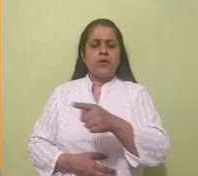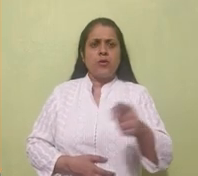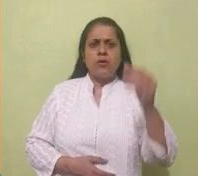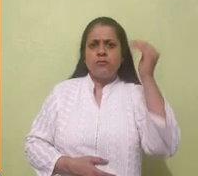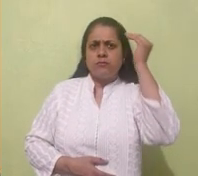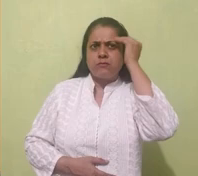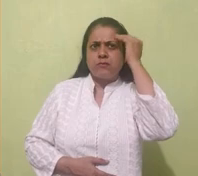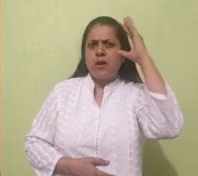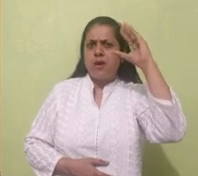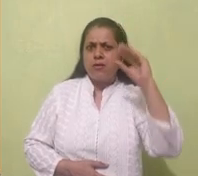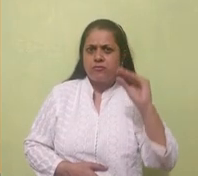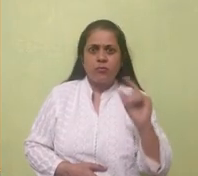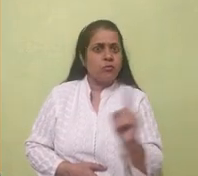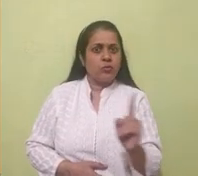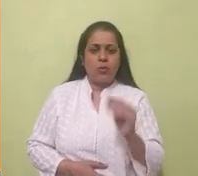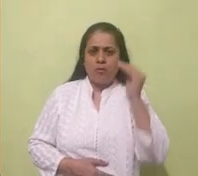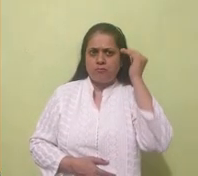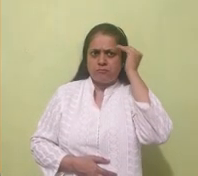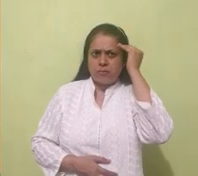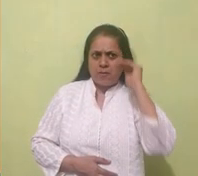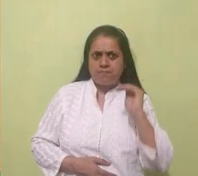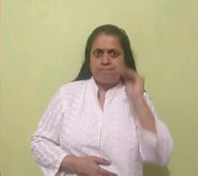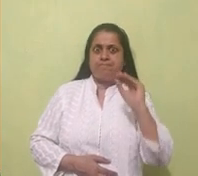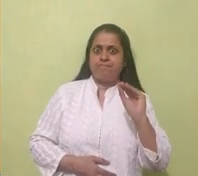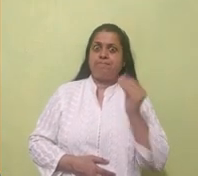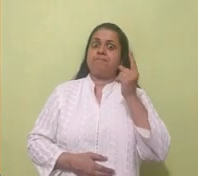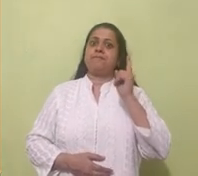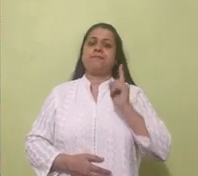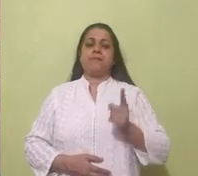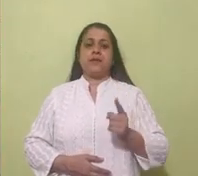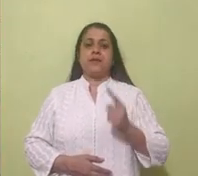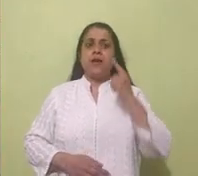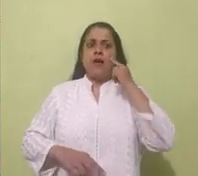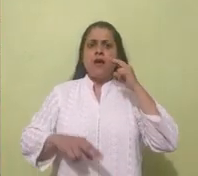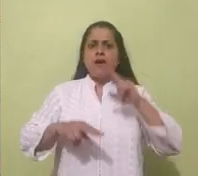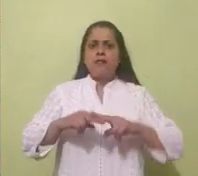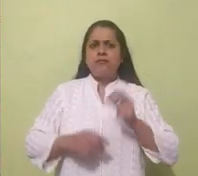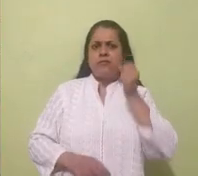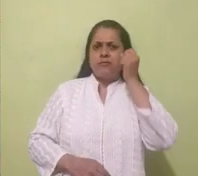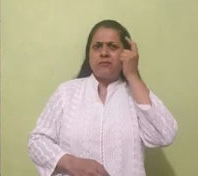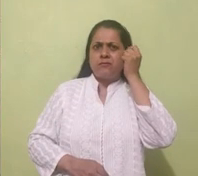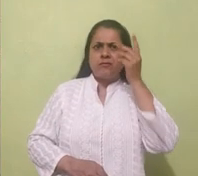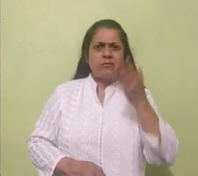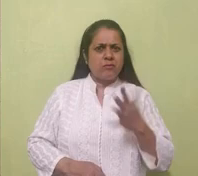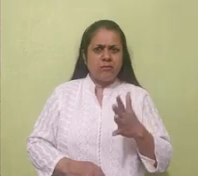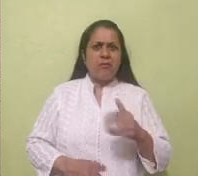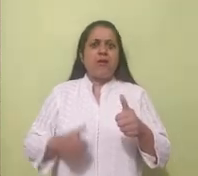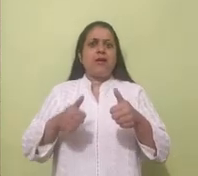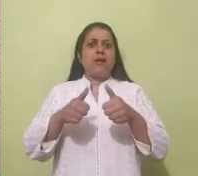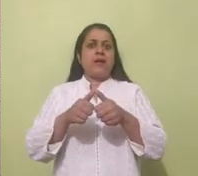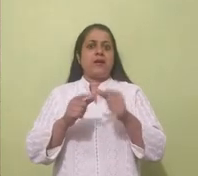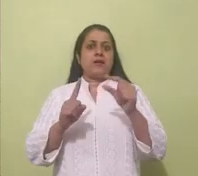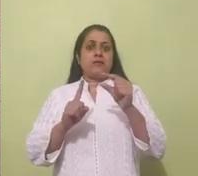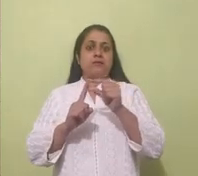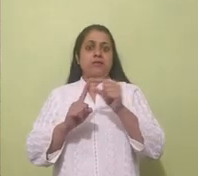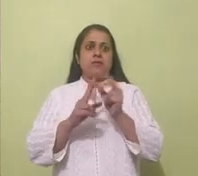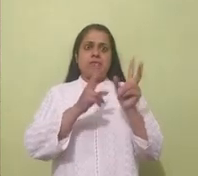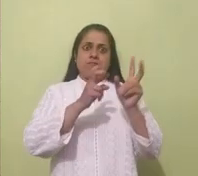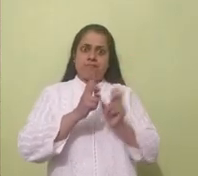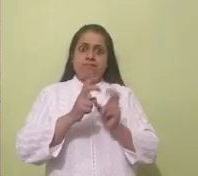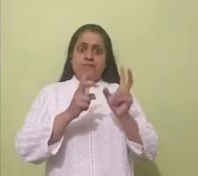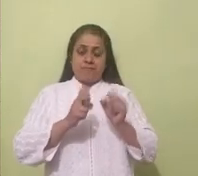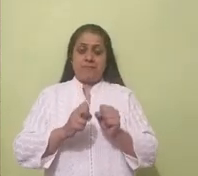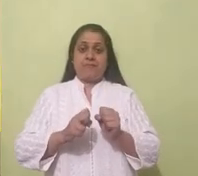अद्म्यान नहीं तुम सद्म्यान बनो समझ नफाई कुछ तो एप डाउनबोड